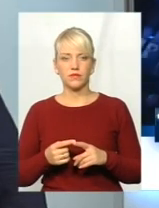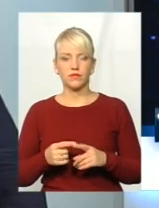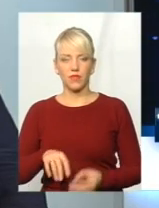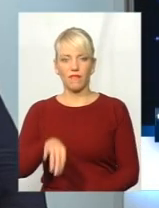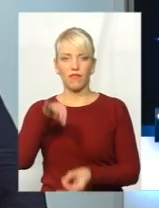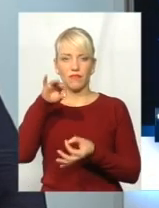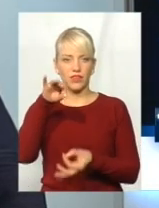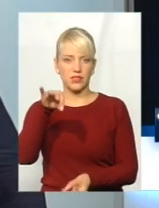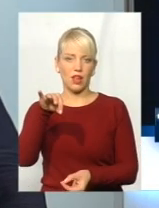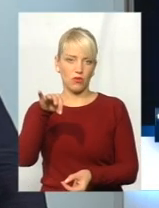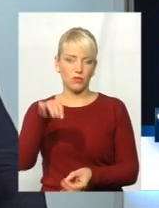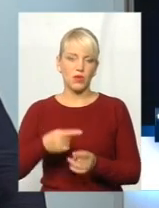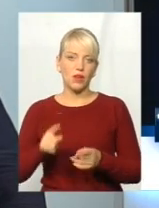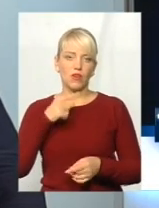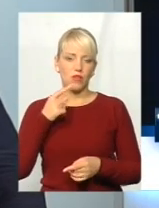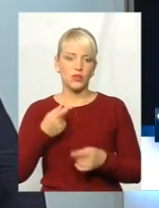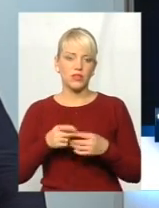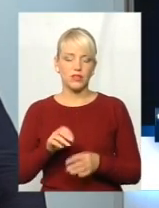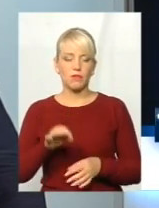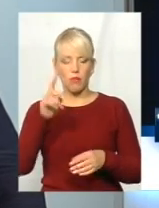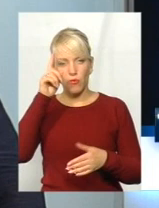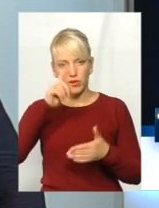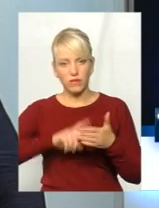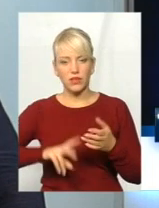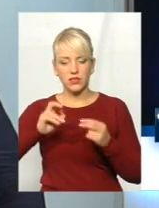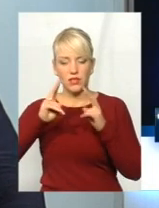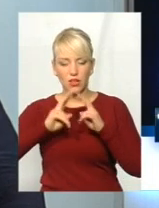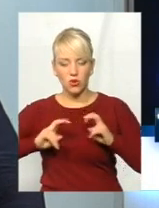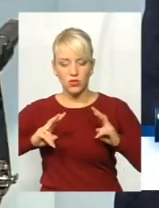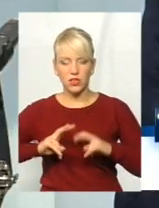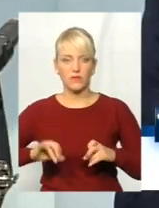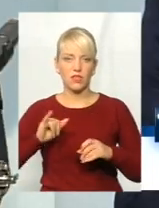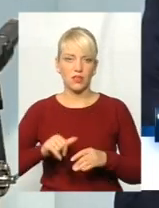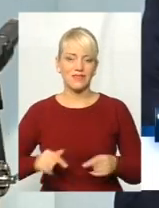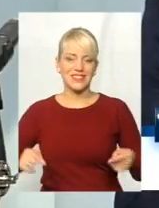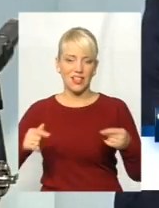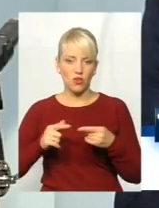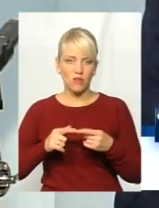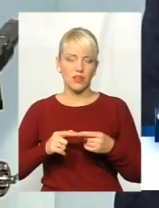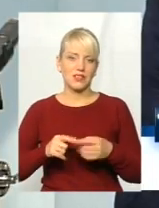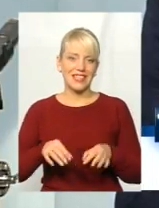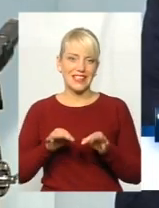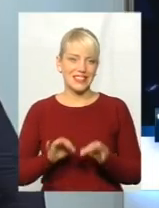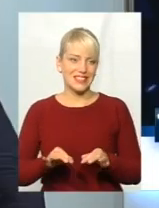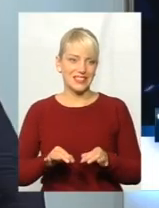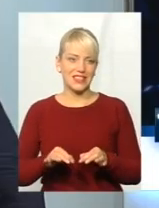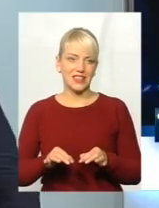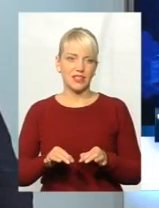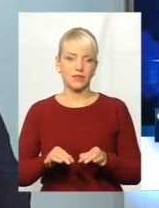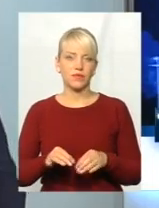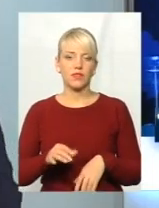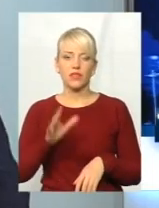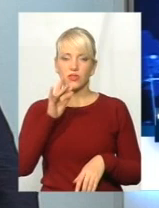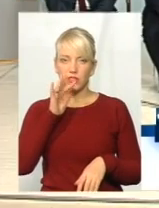Тобто сподіватися сьогодні вже на розслідування і встановлення істини, я, наприклад, вже... Тобто час втрачений?